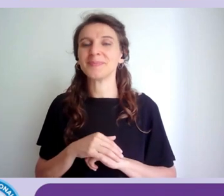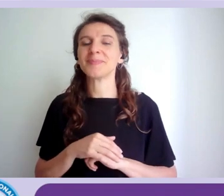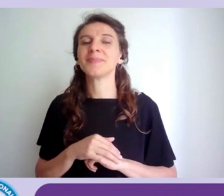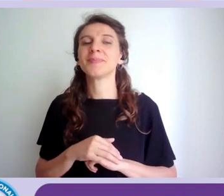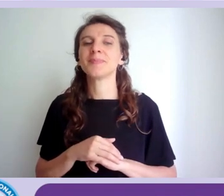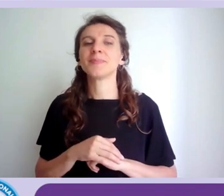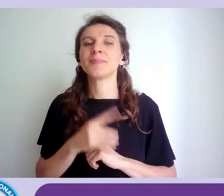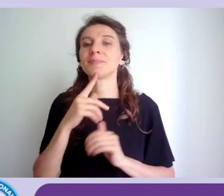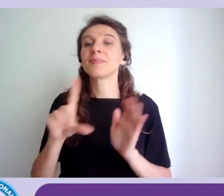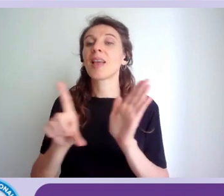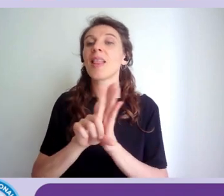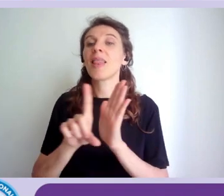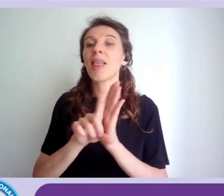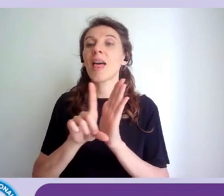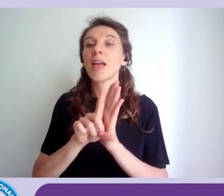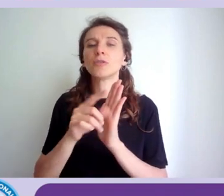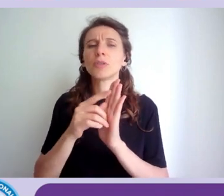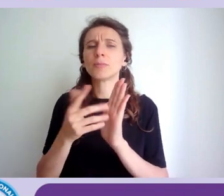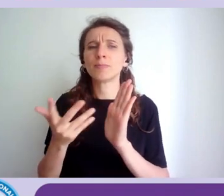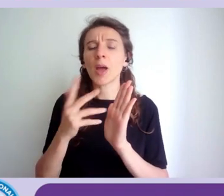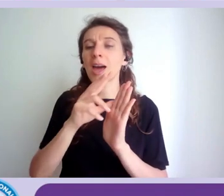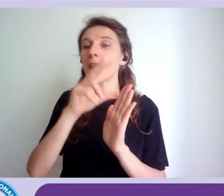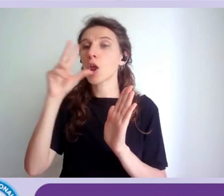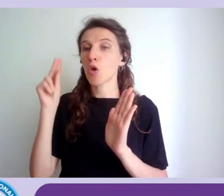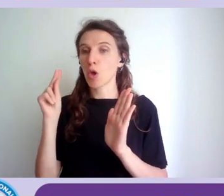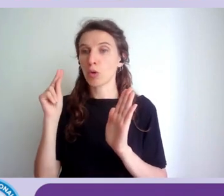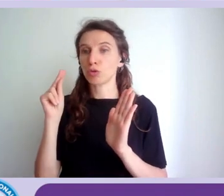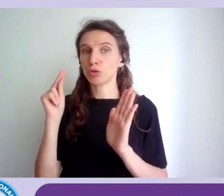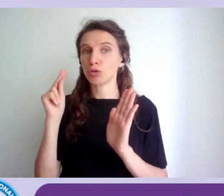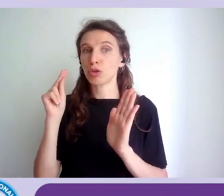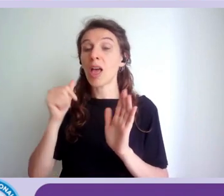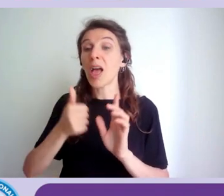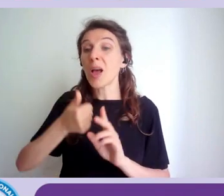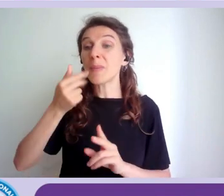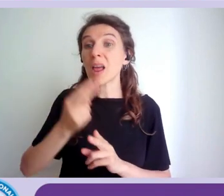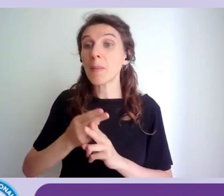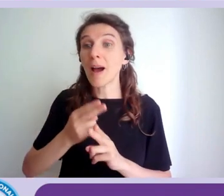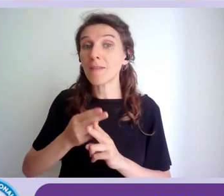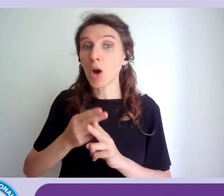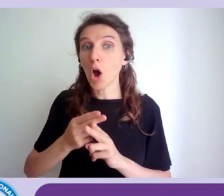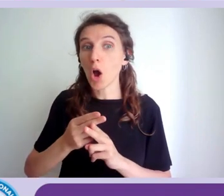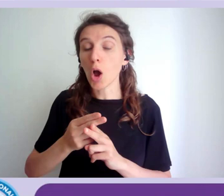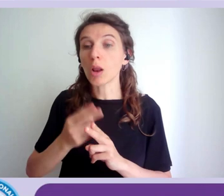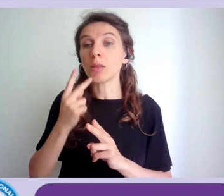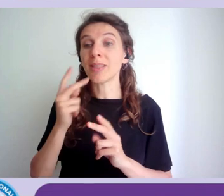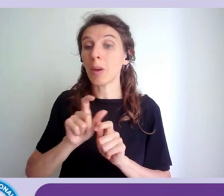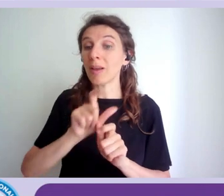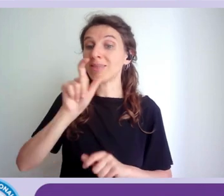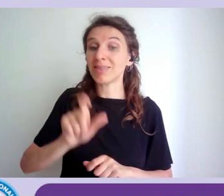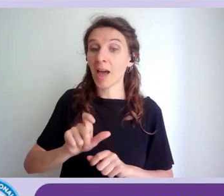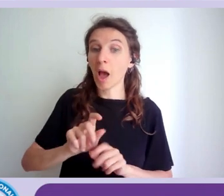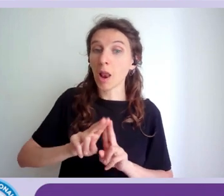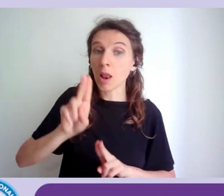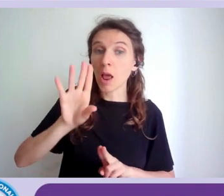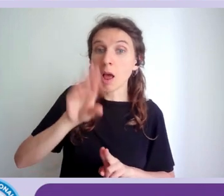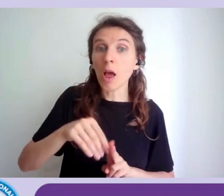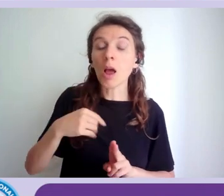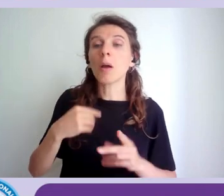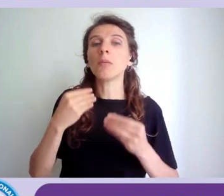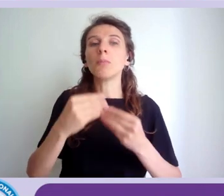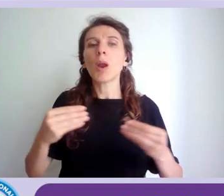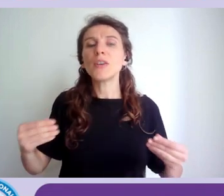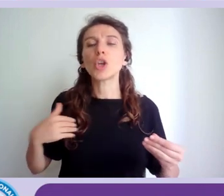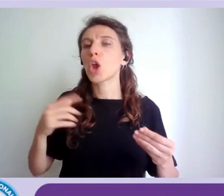della legge che riconosce per la prima volta regolamenta nel nostro paese il tema delle professioni non